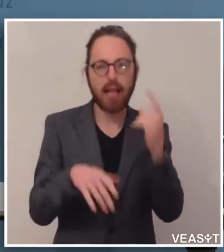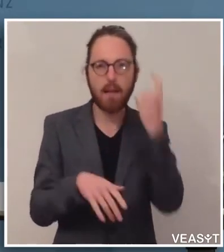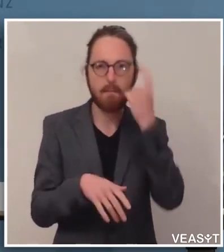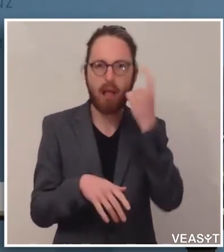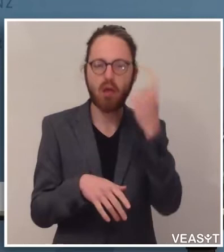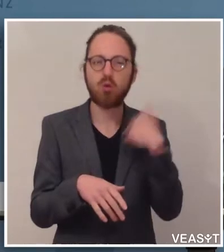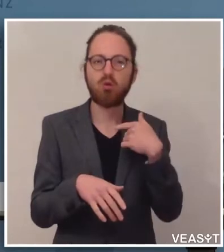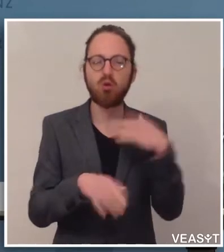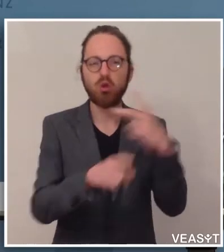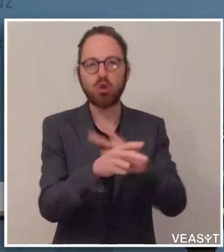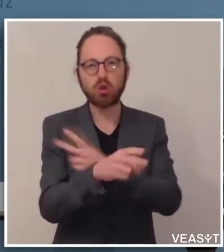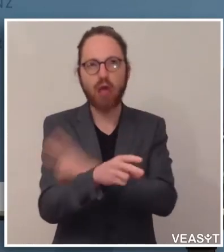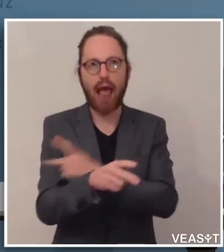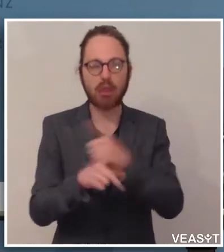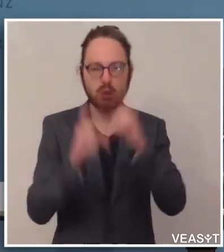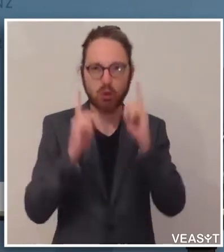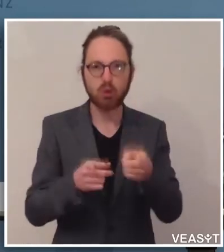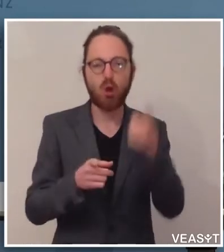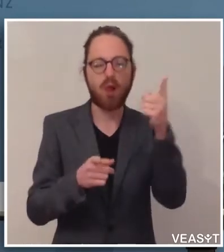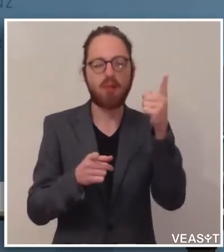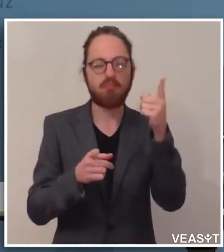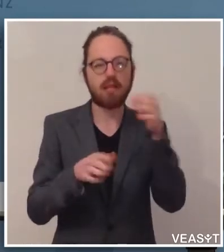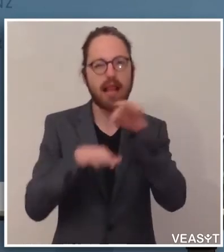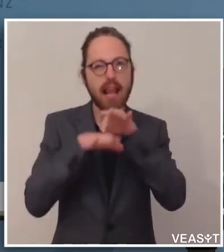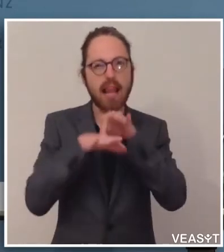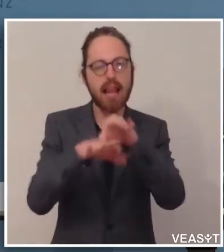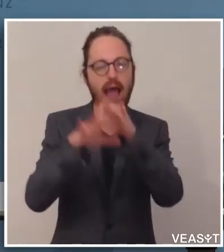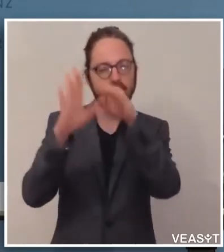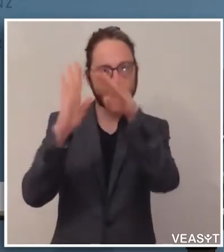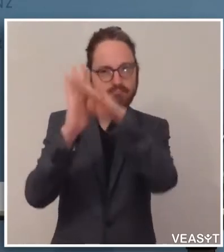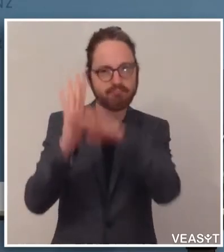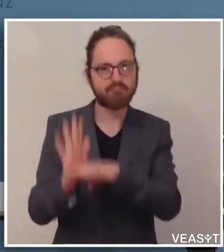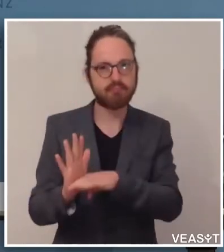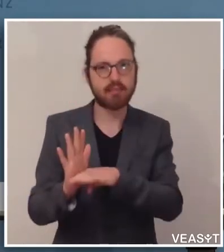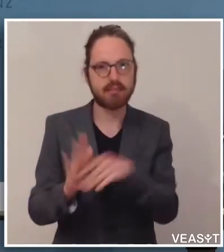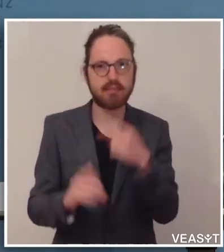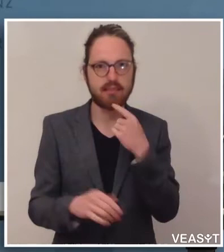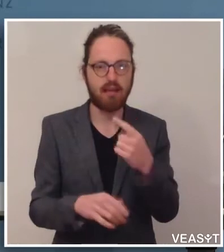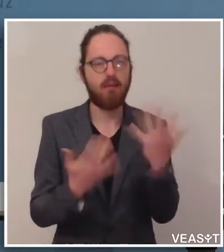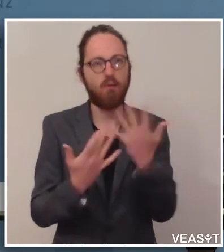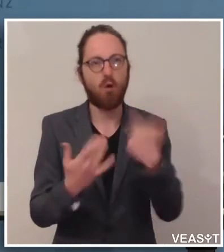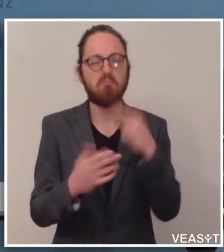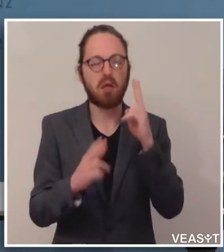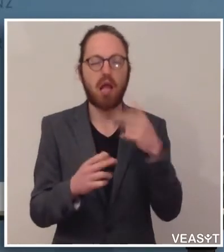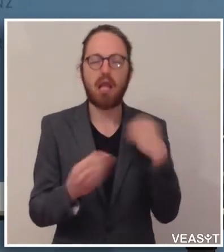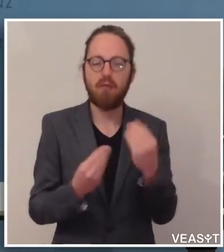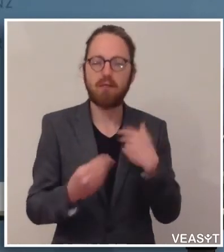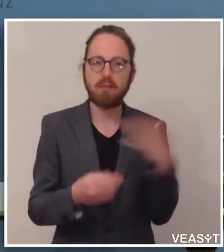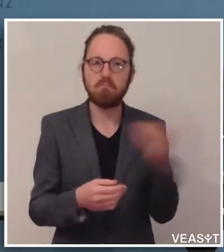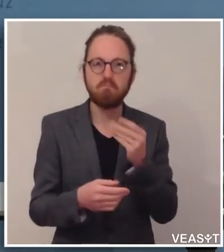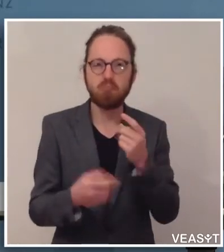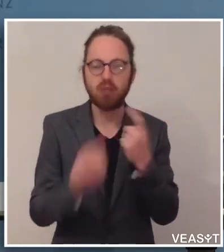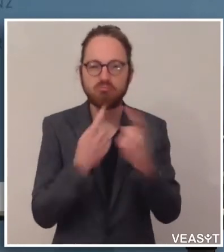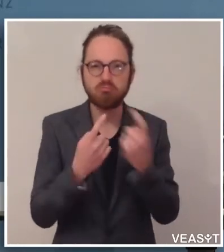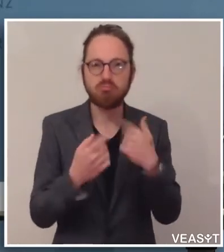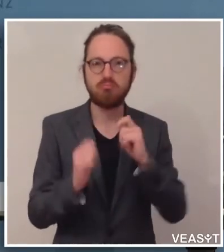Leitlinien definieren, da wollen wir natürlich mitreden. Ich habe selbst auch bereits daran erinnert, dass wir schon Vorschläge nach Rom geschickt